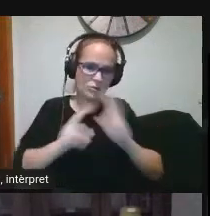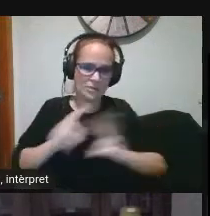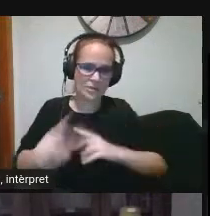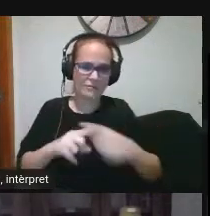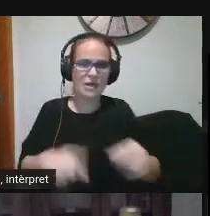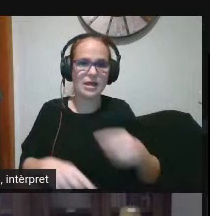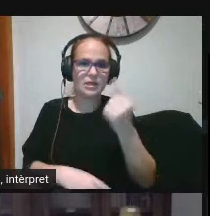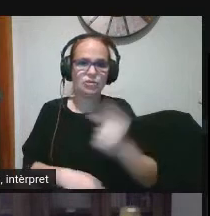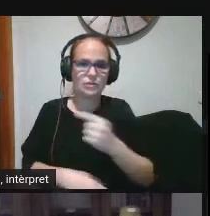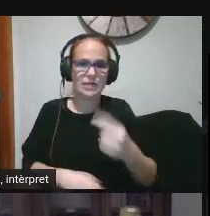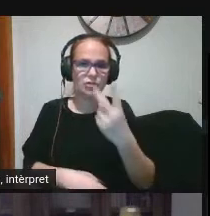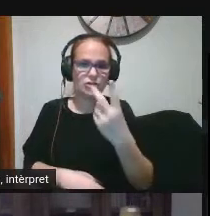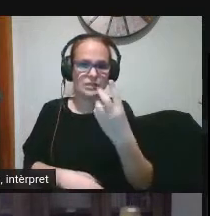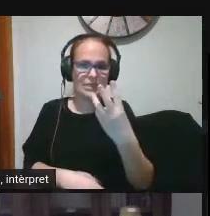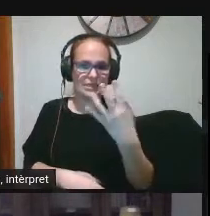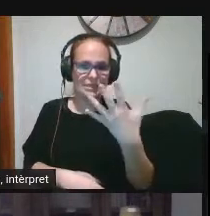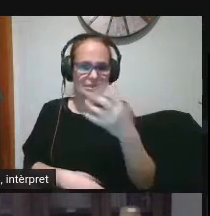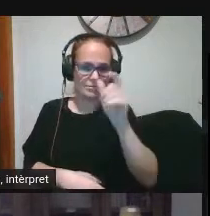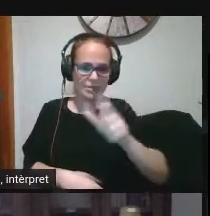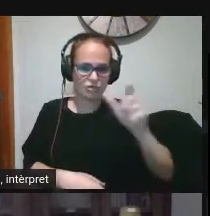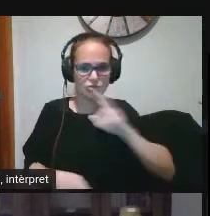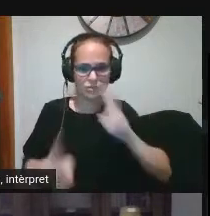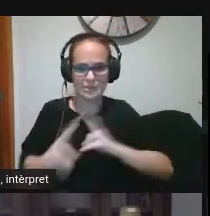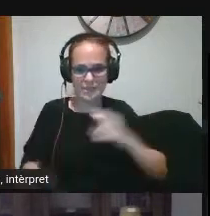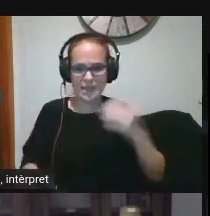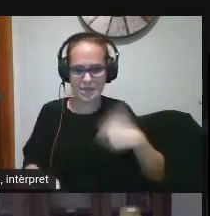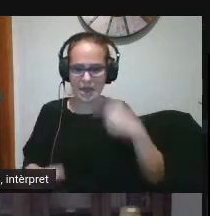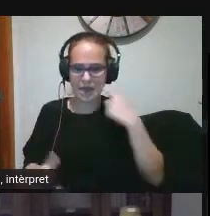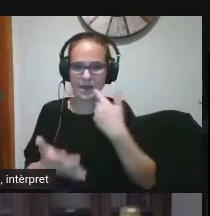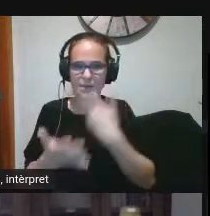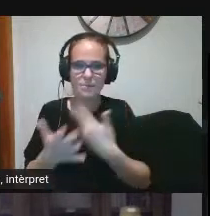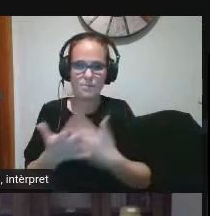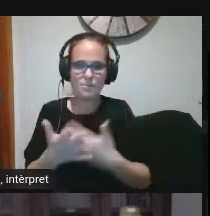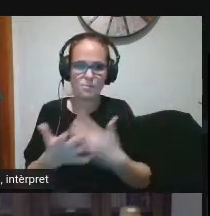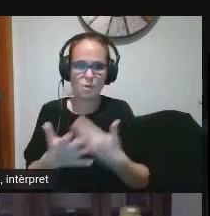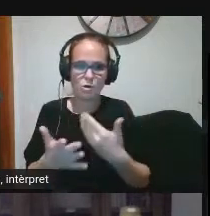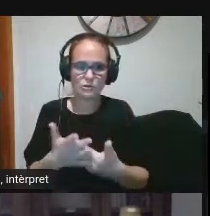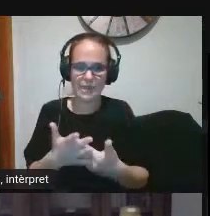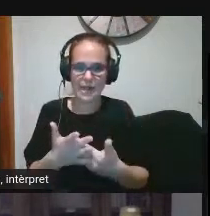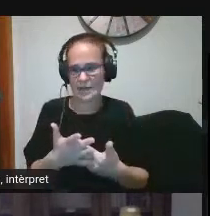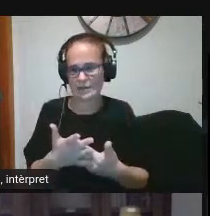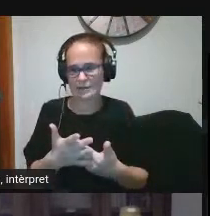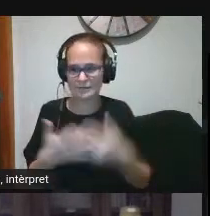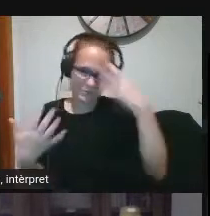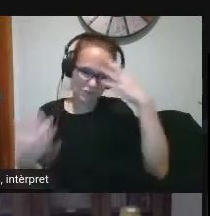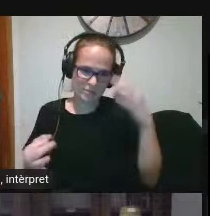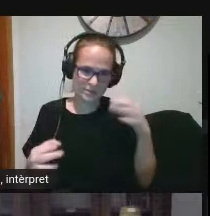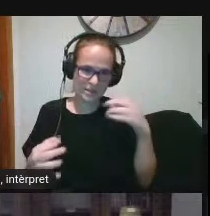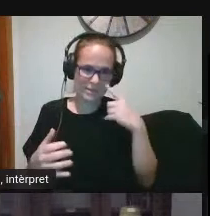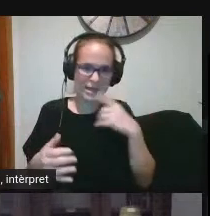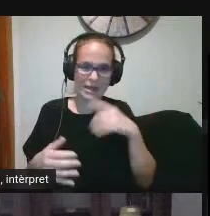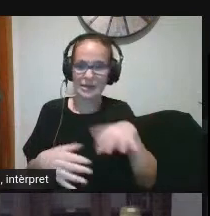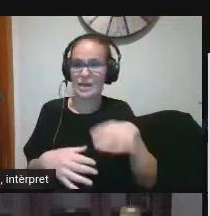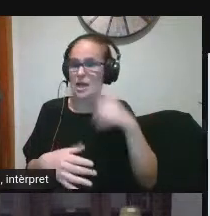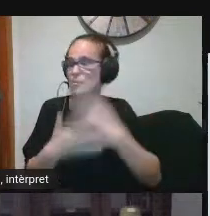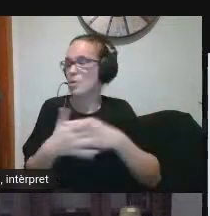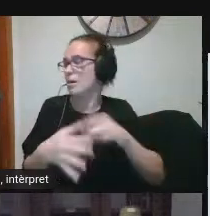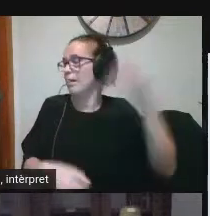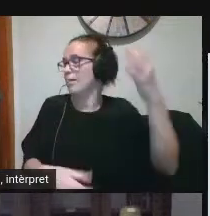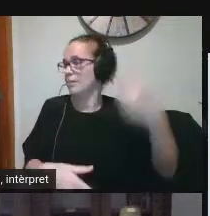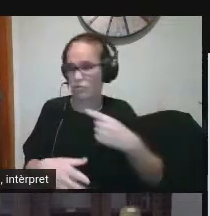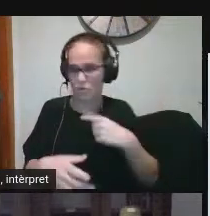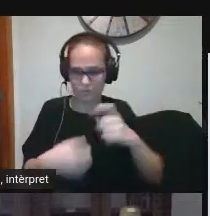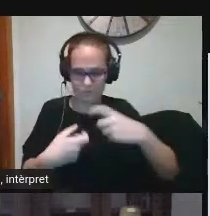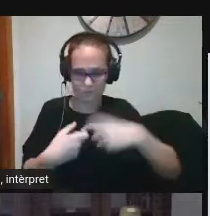anem a veure com tenim així amb aquesta mostra que evidentment no és una mostra a l'atzar perquè evidentment aquí s'ha